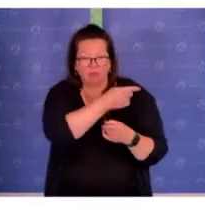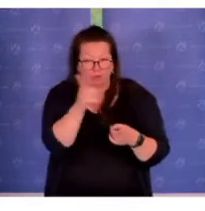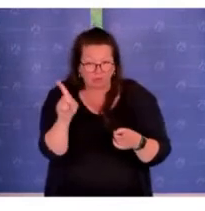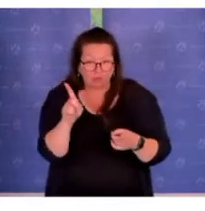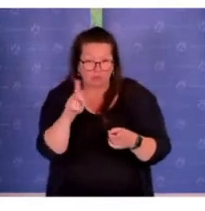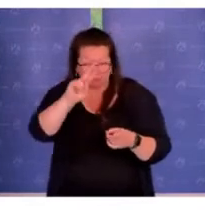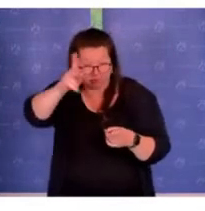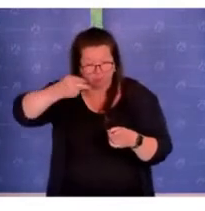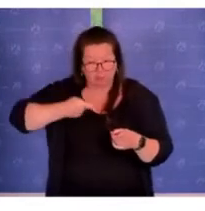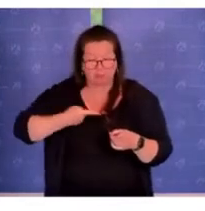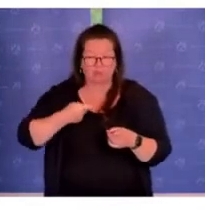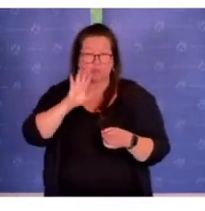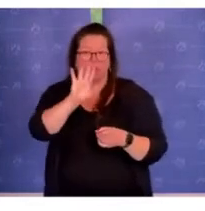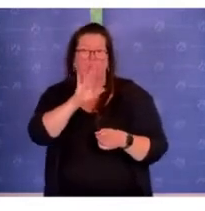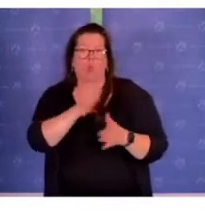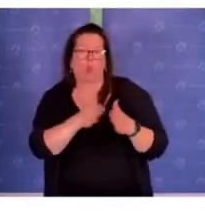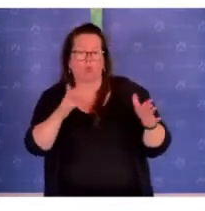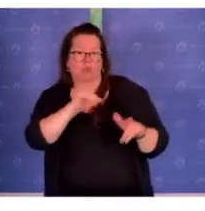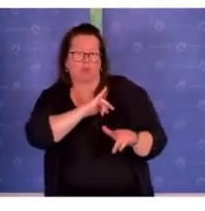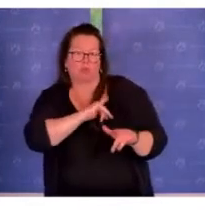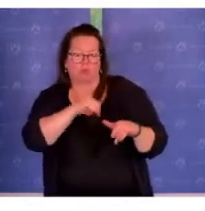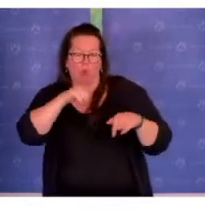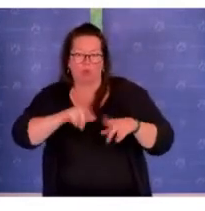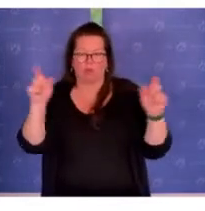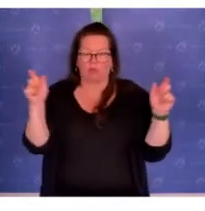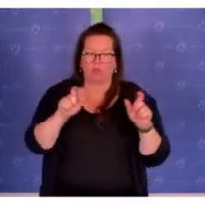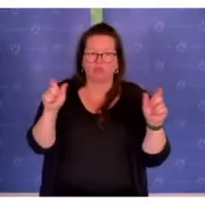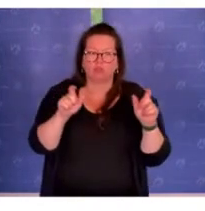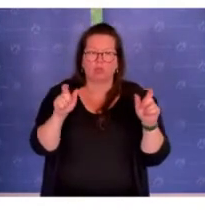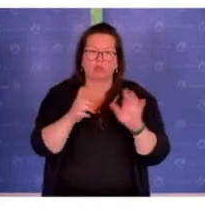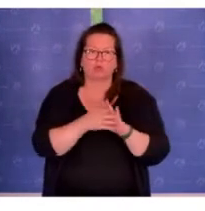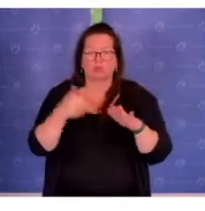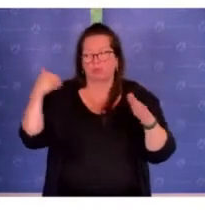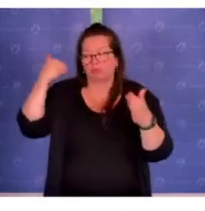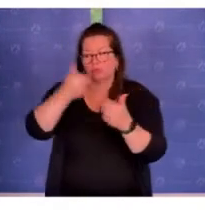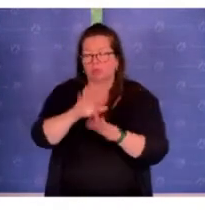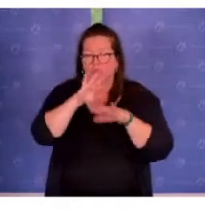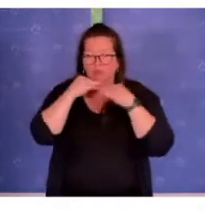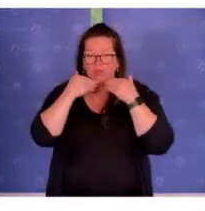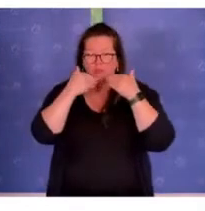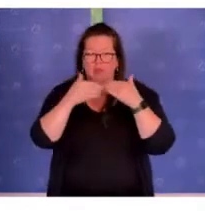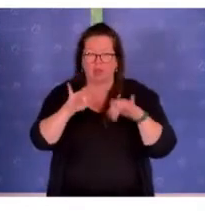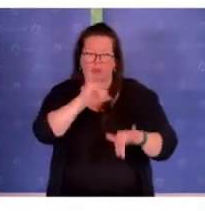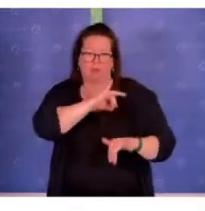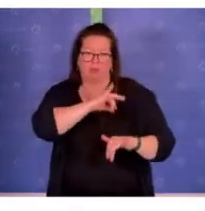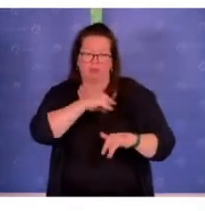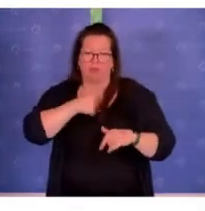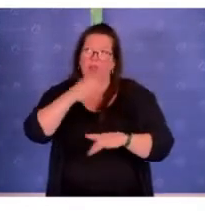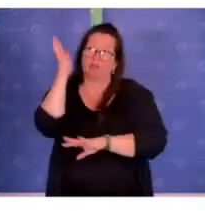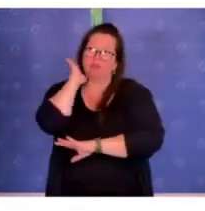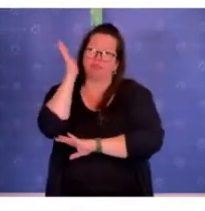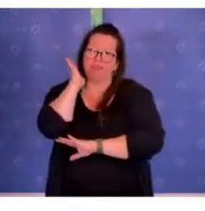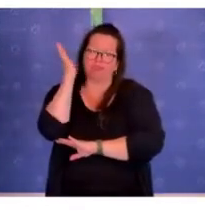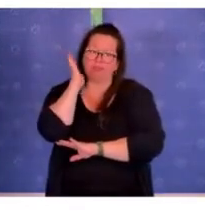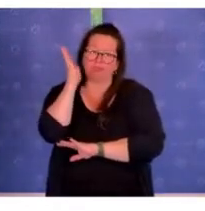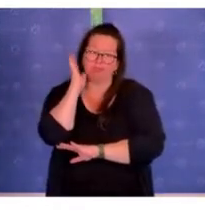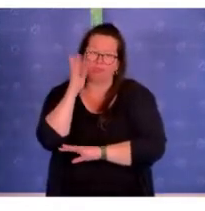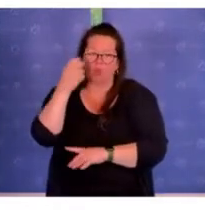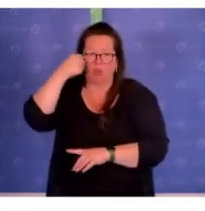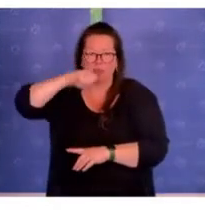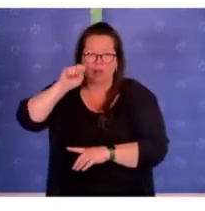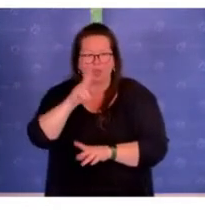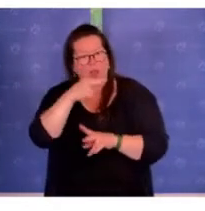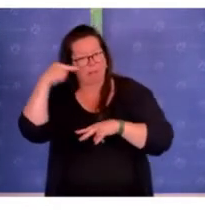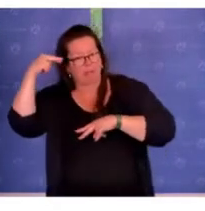sehen, zeigt Ihr großes Interesse an der heutigen Veranstaltung. Bis hierhin danke ich Ihnen für das Interesse an dem, was ich dazu zu sagen habe und an Berliner